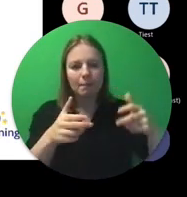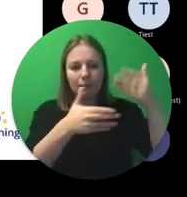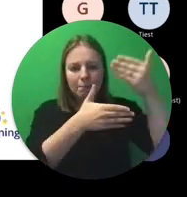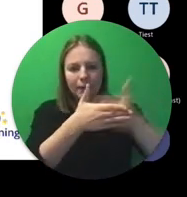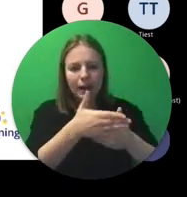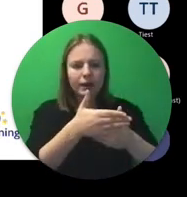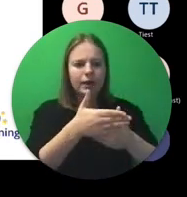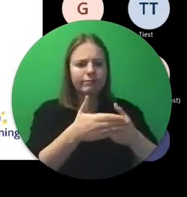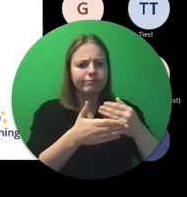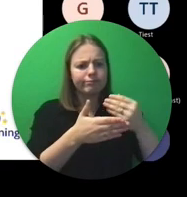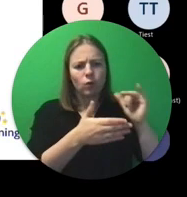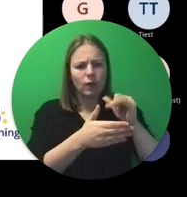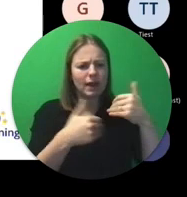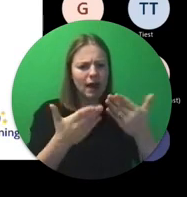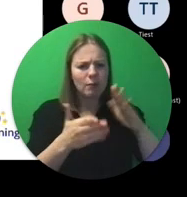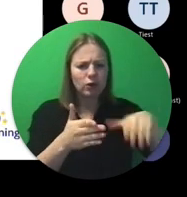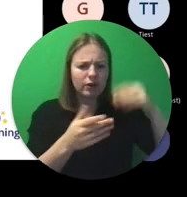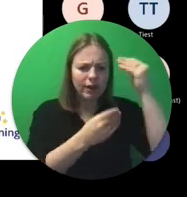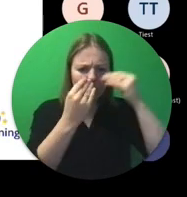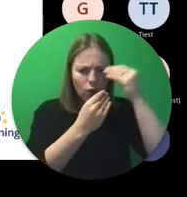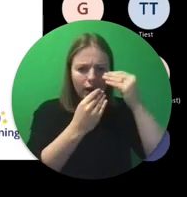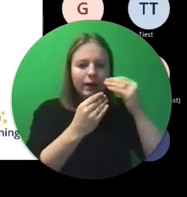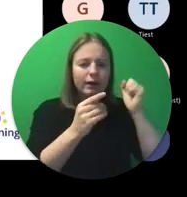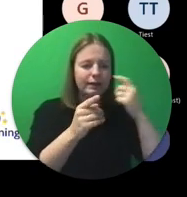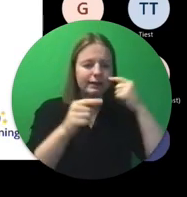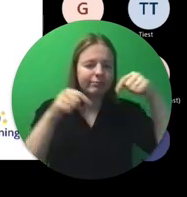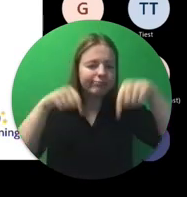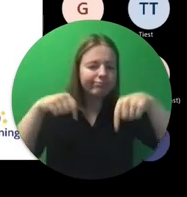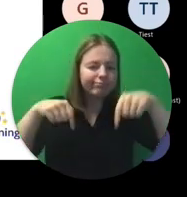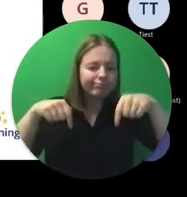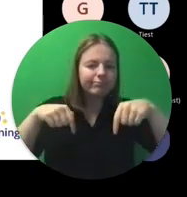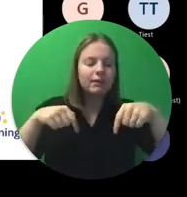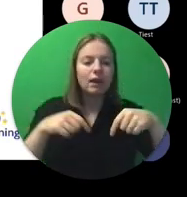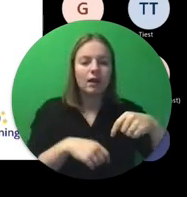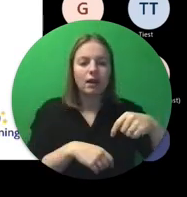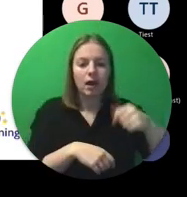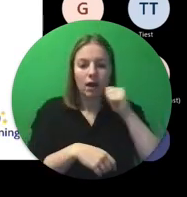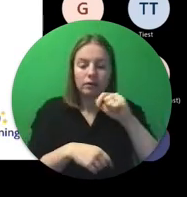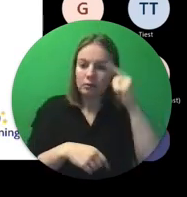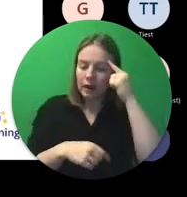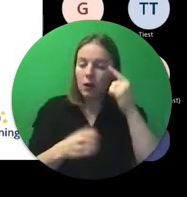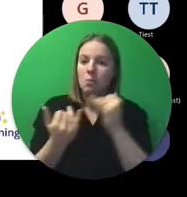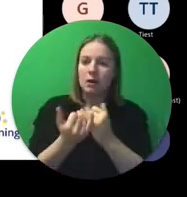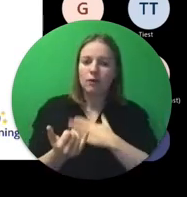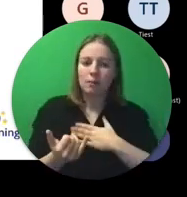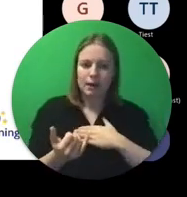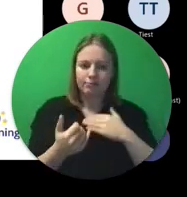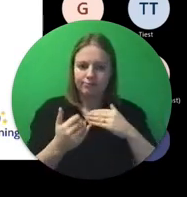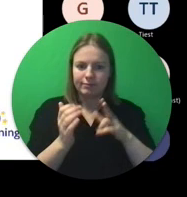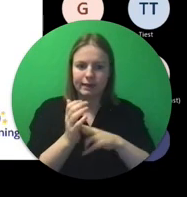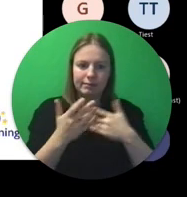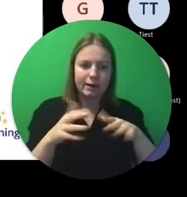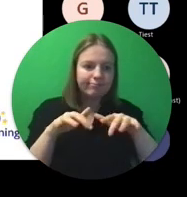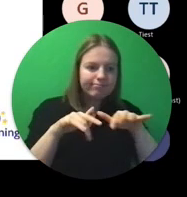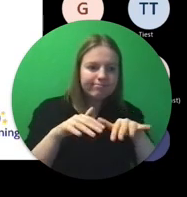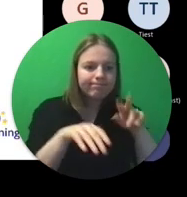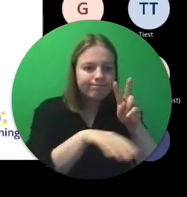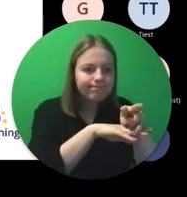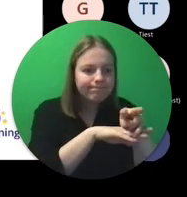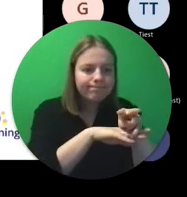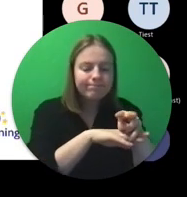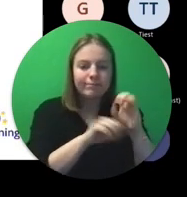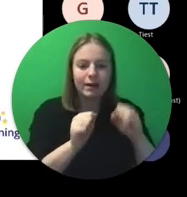nascholingsaanbod zie je ook onderaan. Dus ga gerust een kijkje nemen als het voor u van toepassing is. En dan